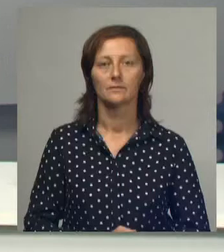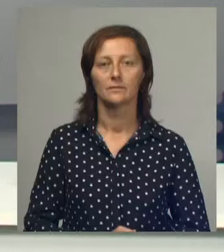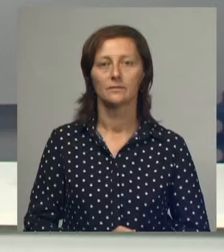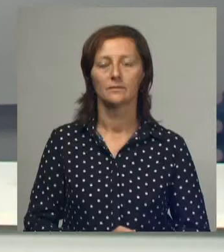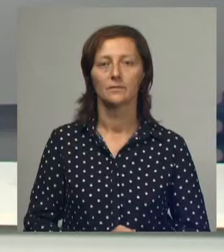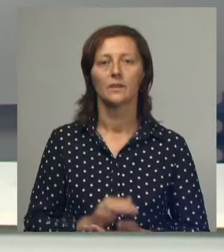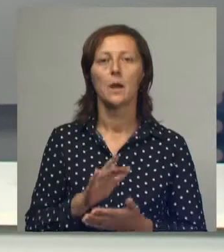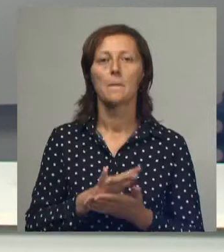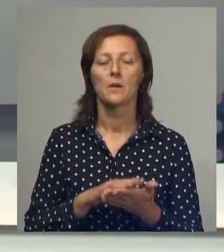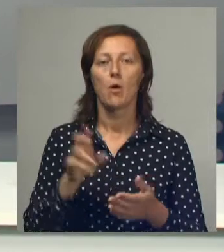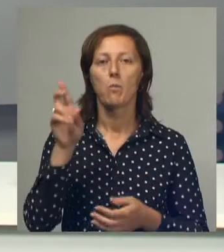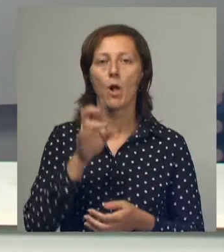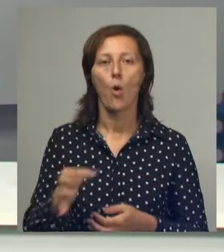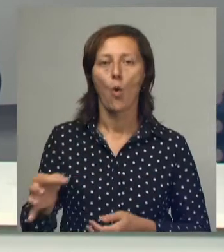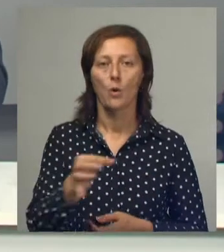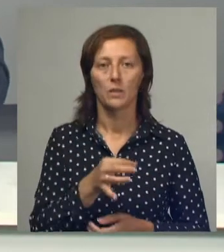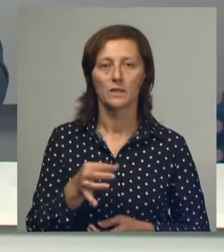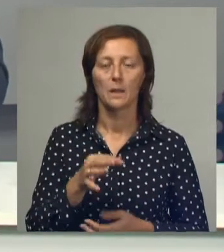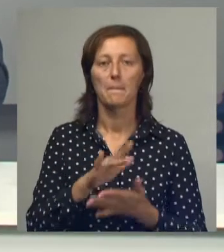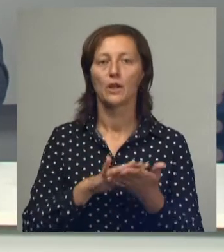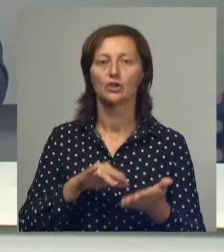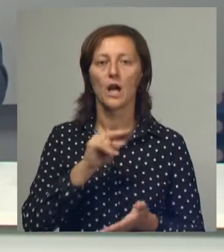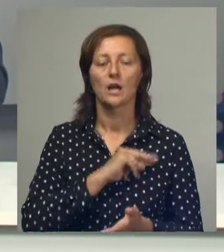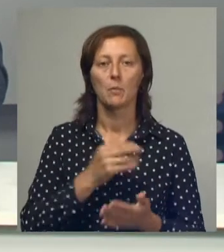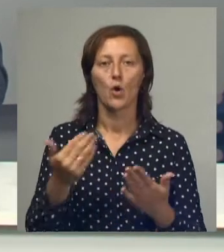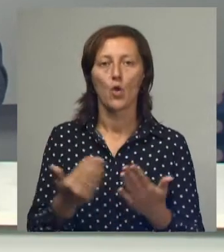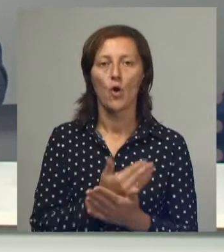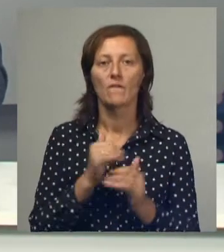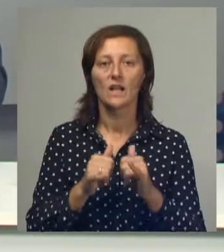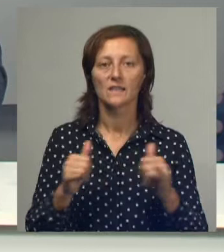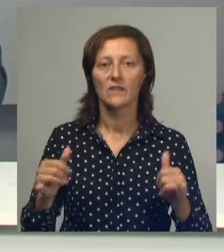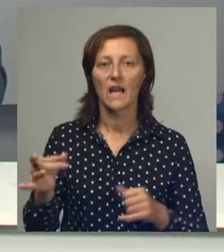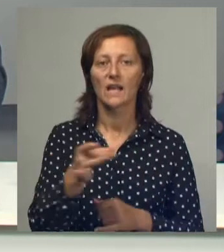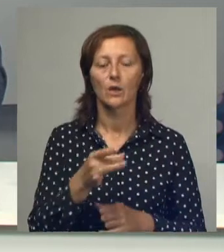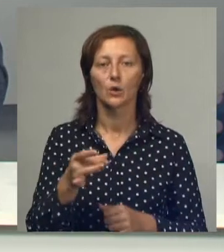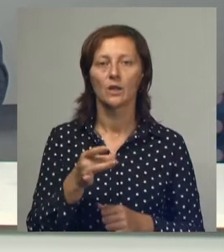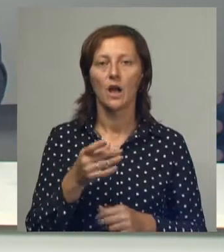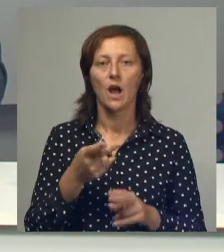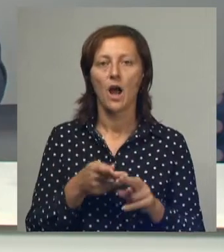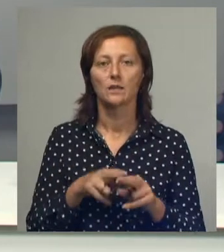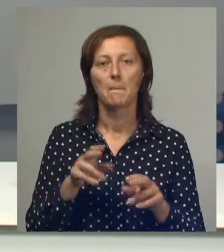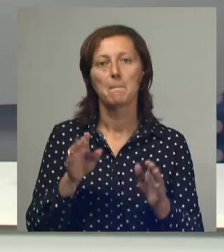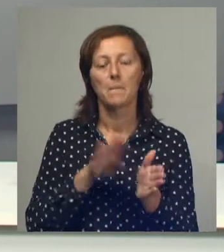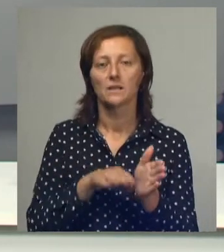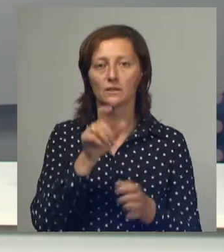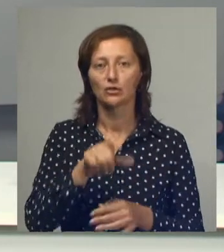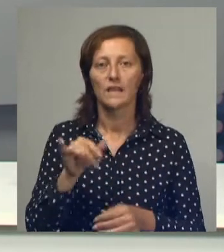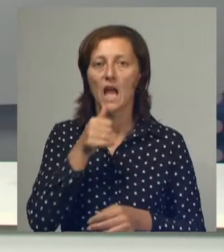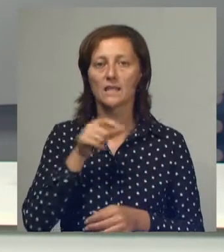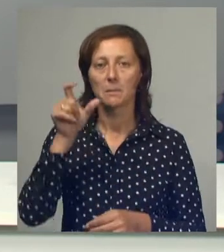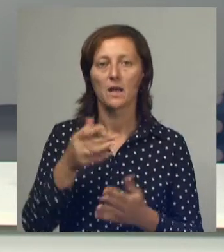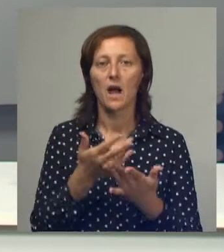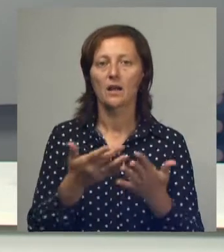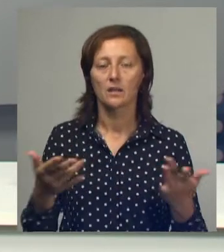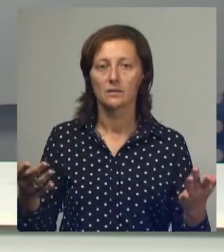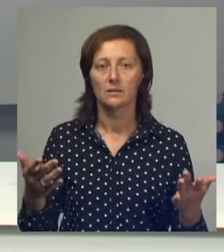Продолжаем выпуск. В Белгородской области продолжается работа над новой стратегией развития региона. Ее соавторы как простые жители, так и эксперты из разных сфер.